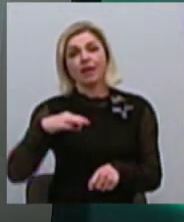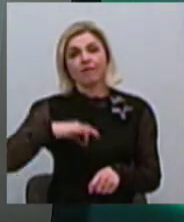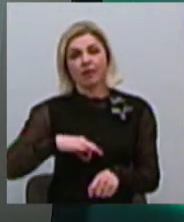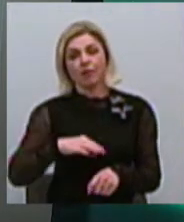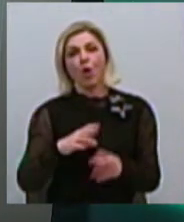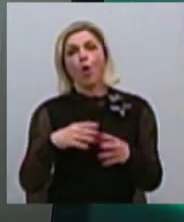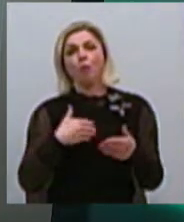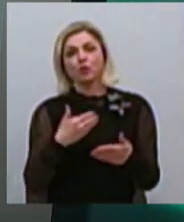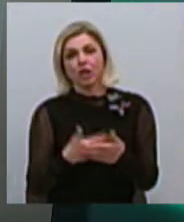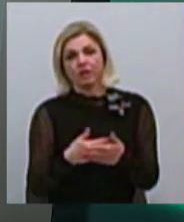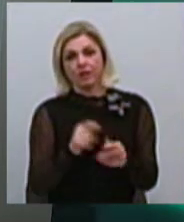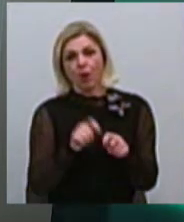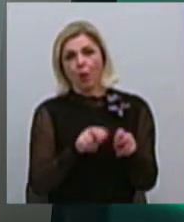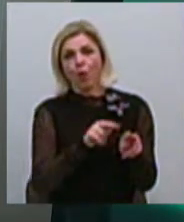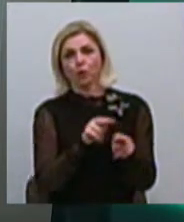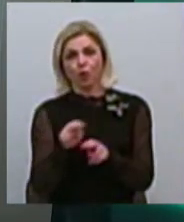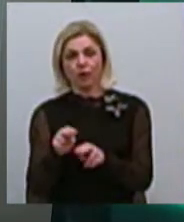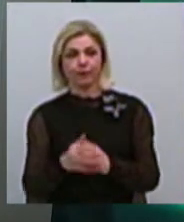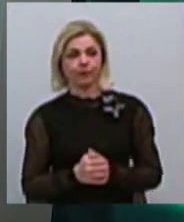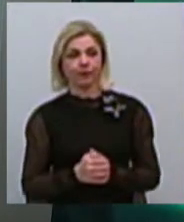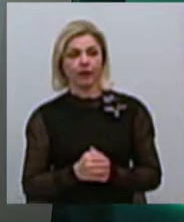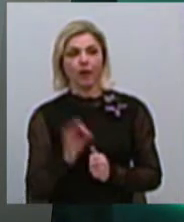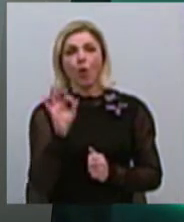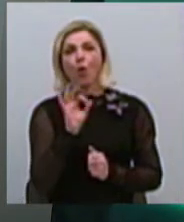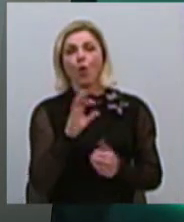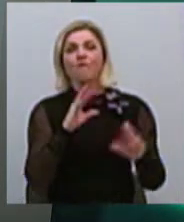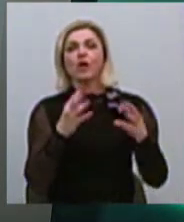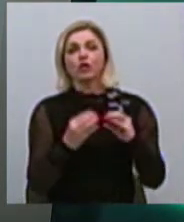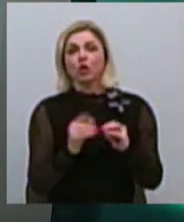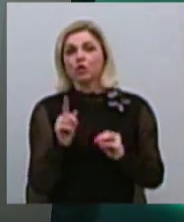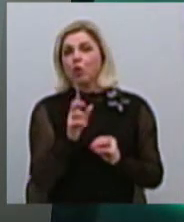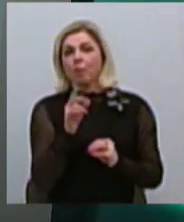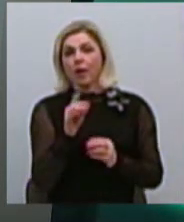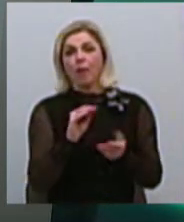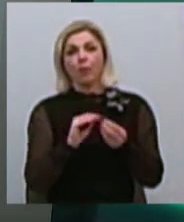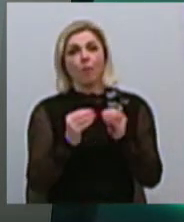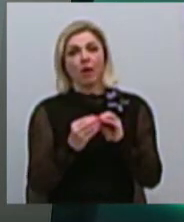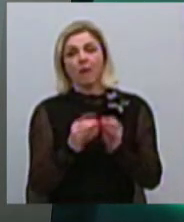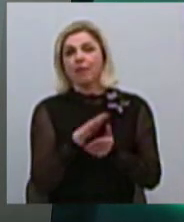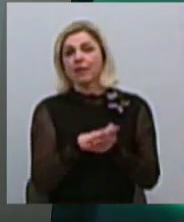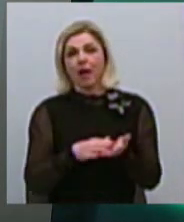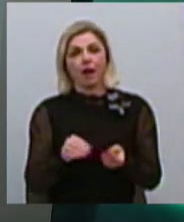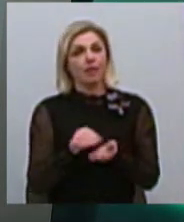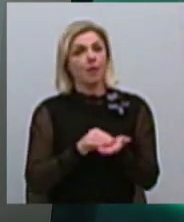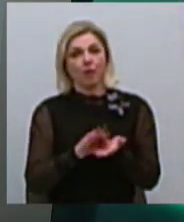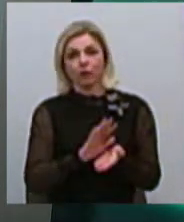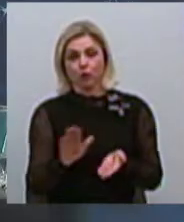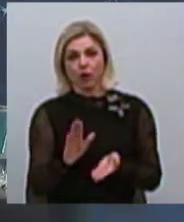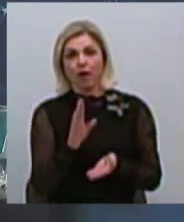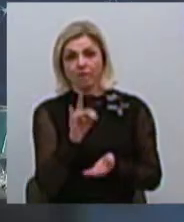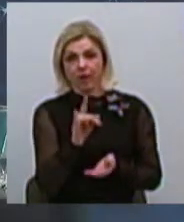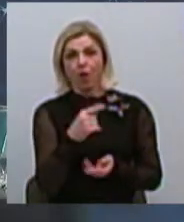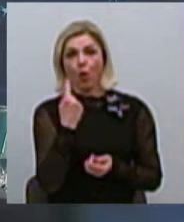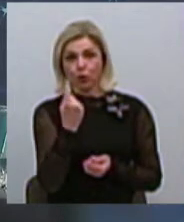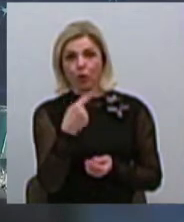І, будь ласка, про висновки, щоб проблеми надалі не повторювалися, Денис, ви одну з них зазначили?